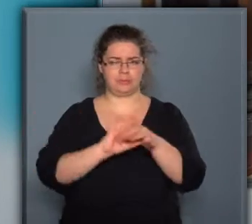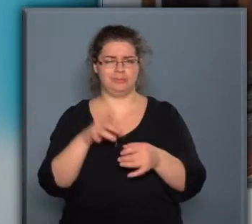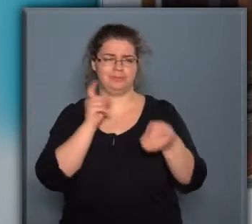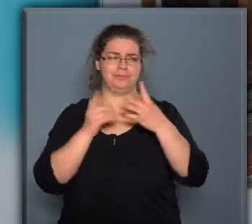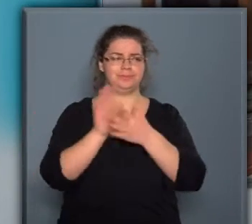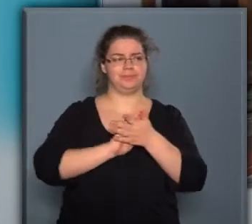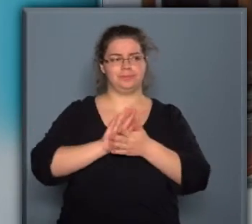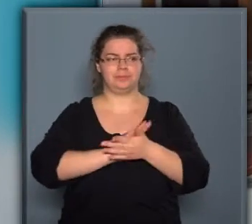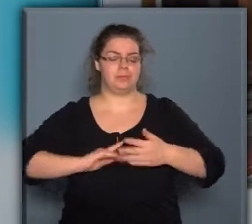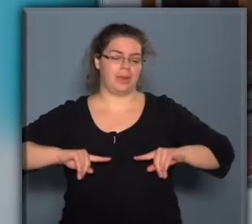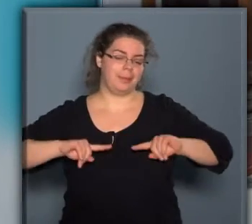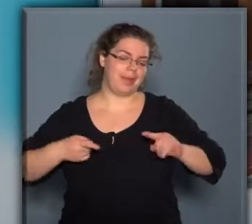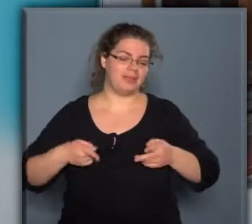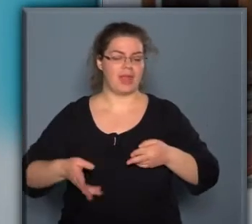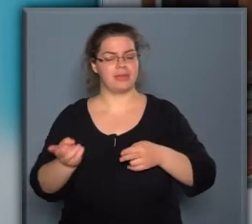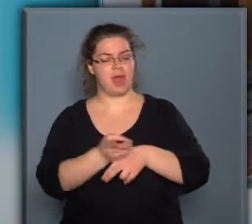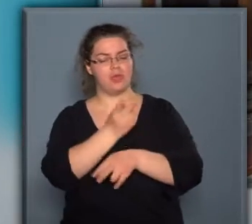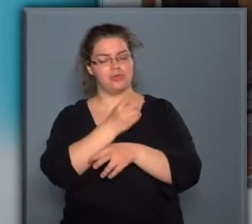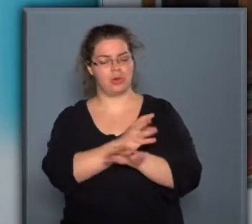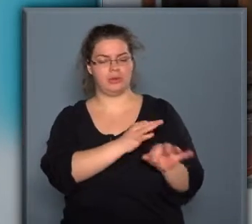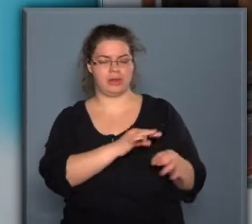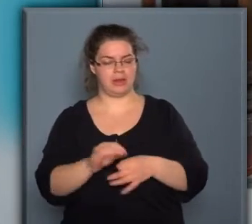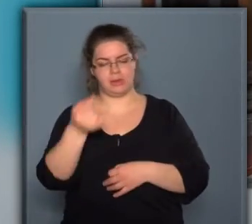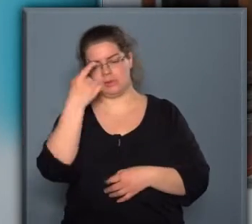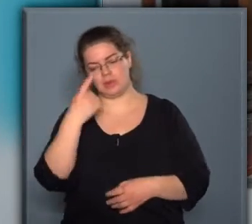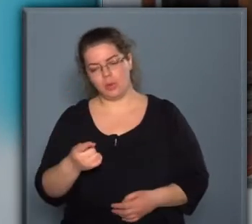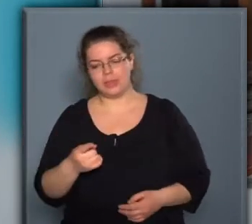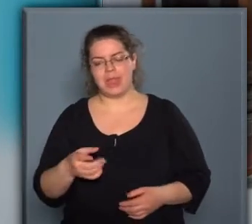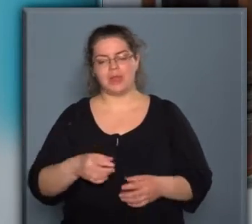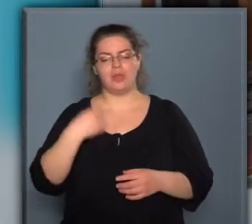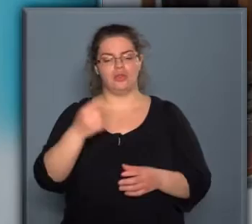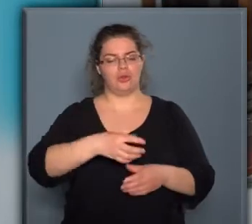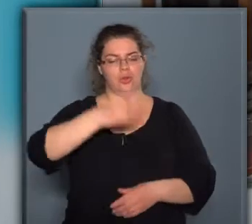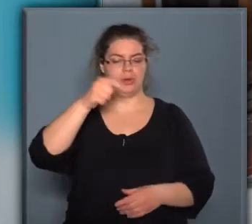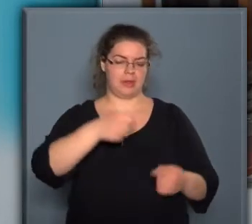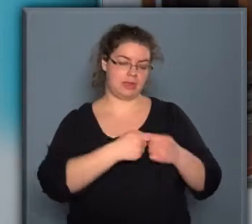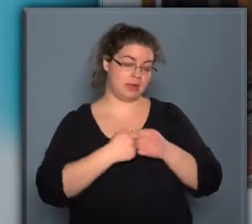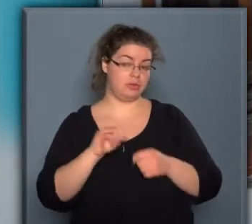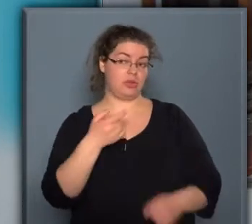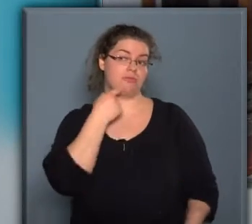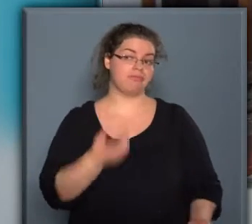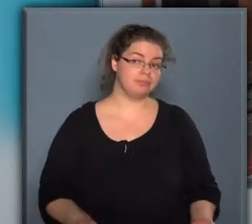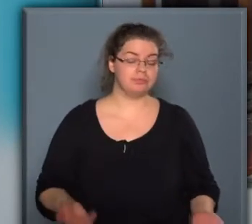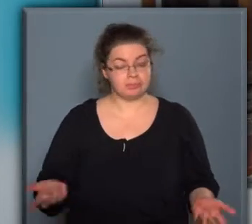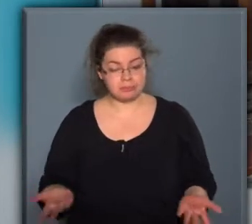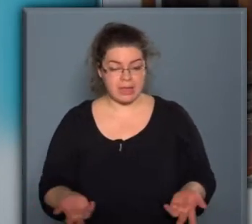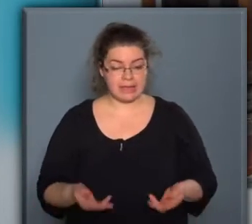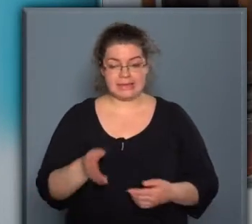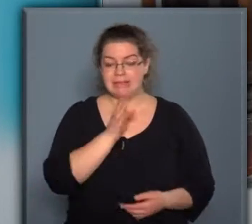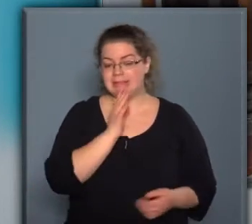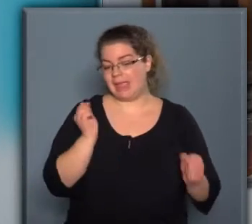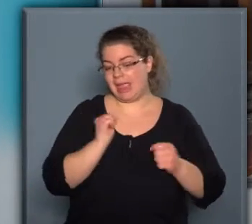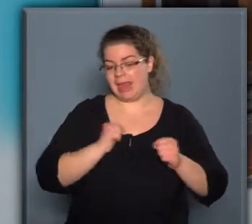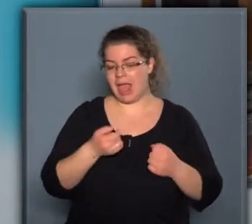gondolkodtunk, hogy milyen más, ehhez hasonló rendezvényt tudnánk a Csőztoronynál szervezni. És akkor azt mondtuk, hogy hát télen